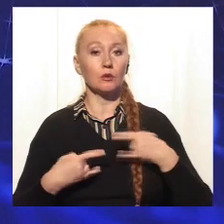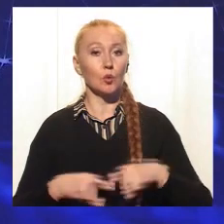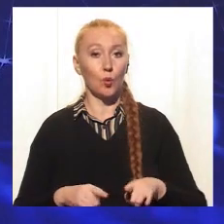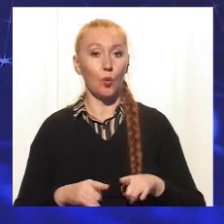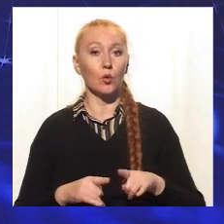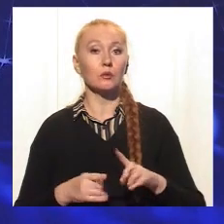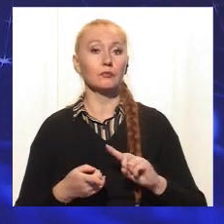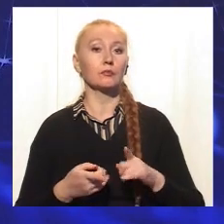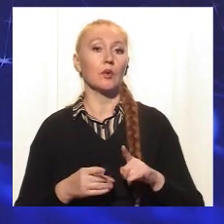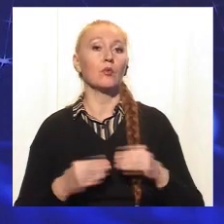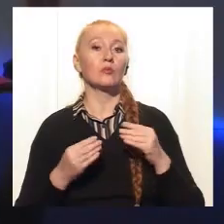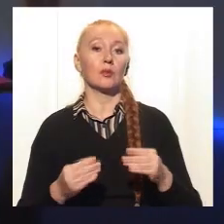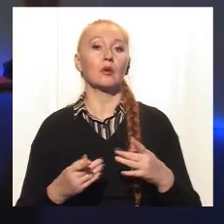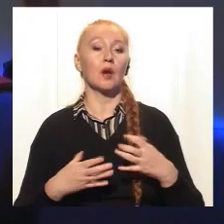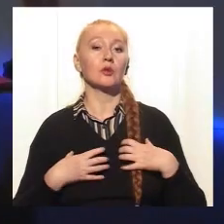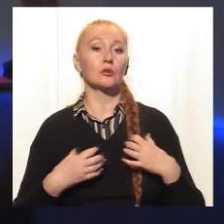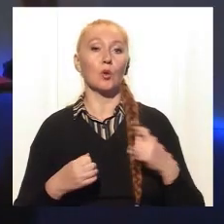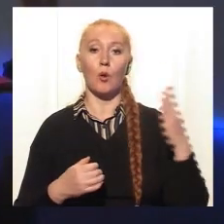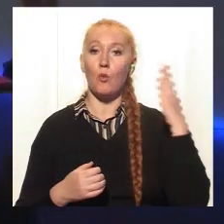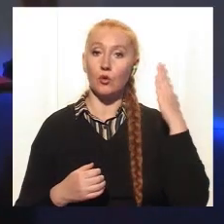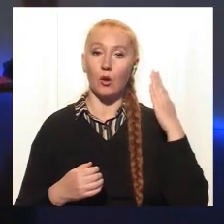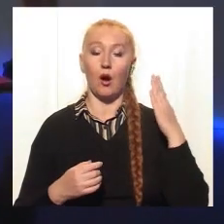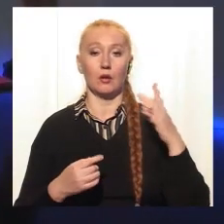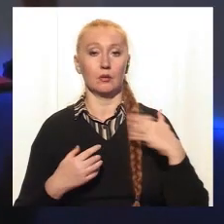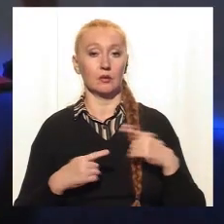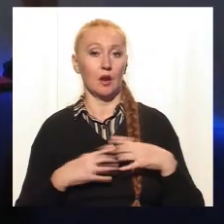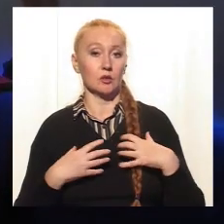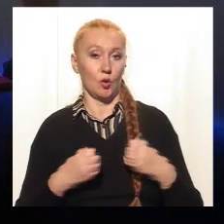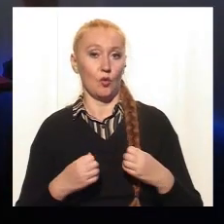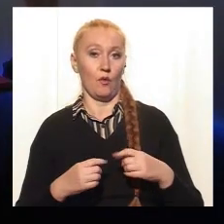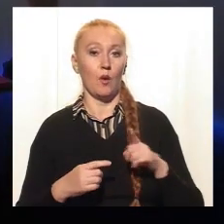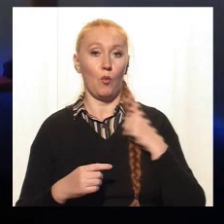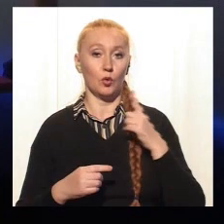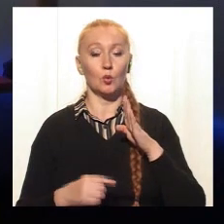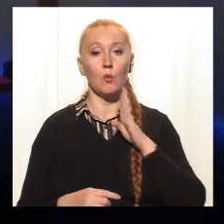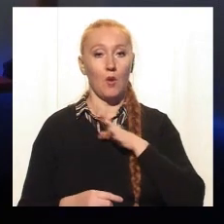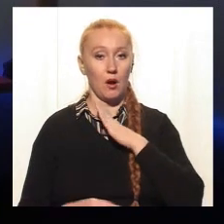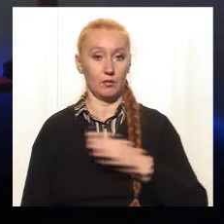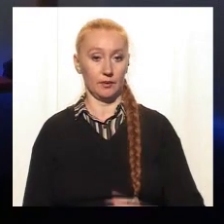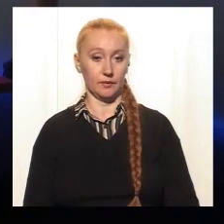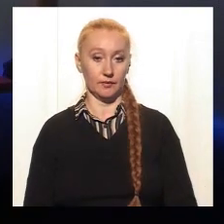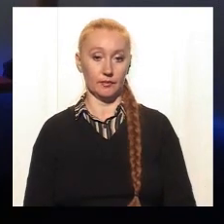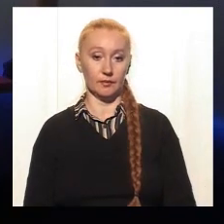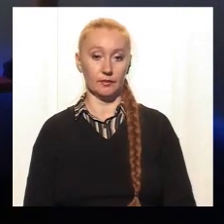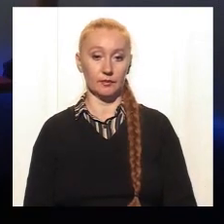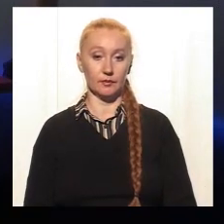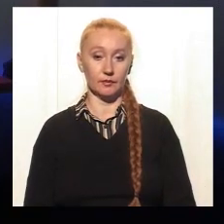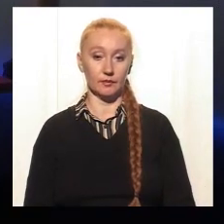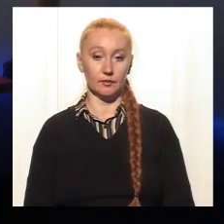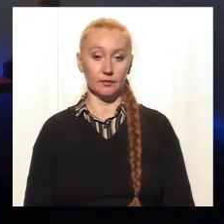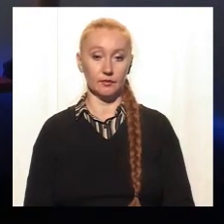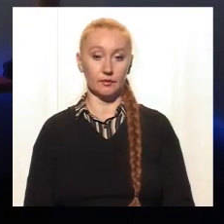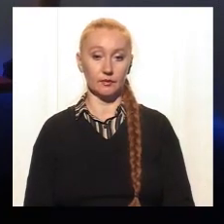потім обернутися і морально, і для фізичного здоров'я молодої мами? Я считаю, конечно,